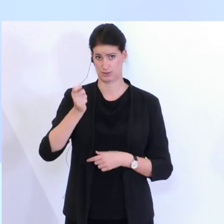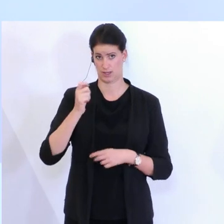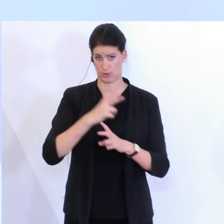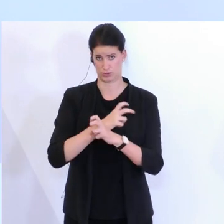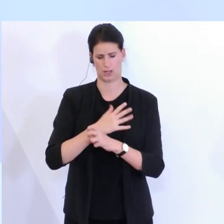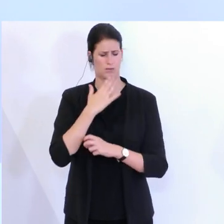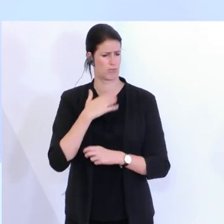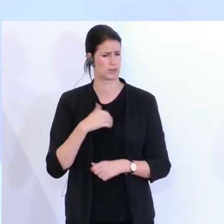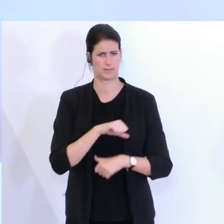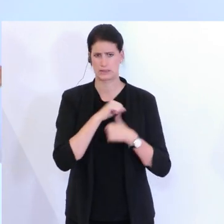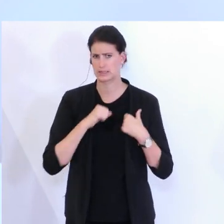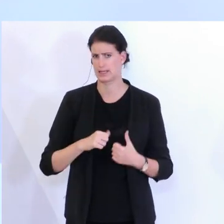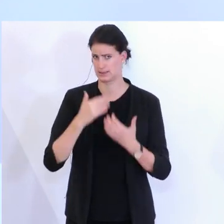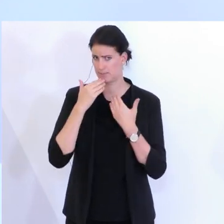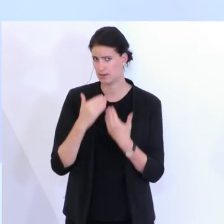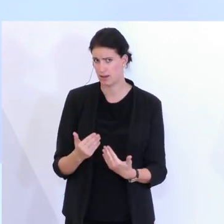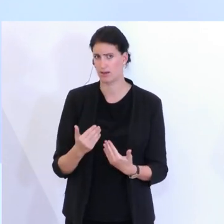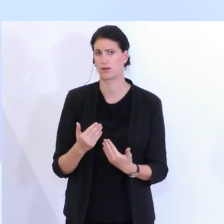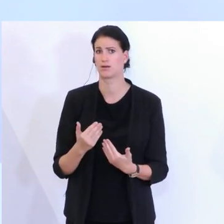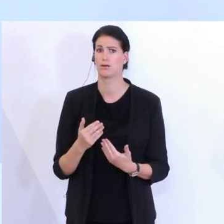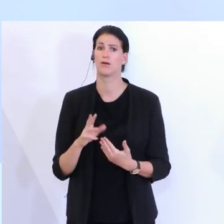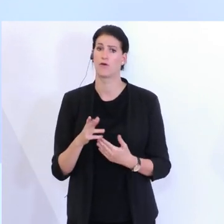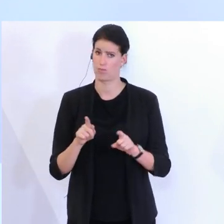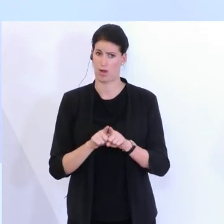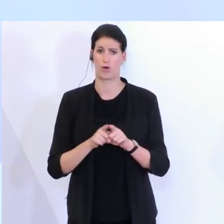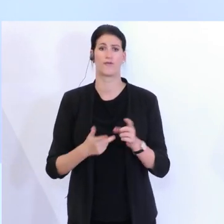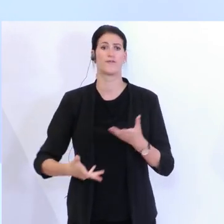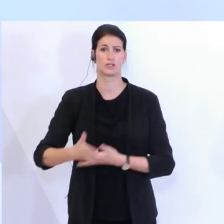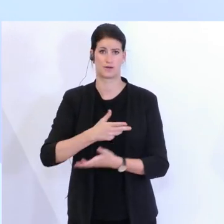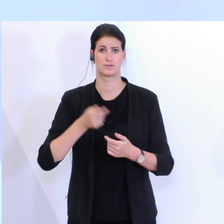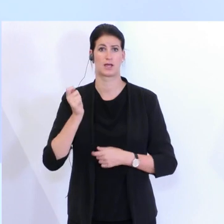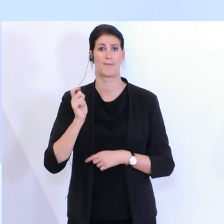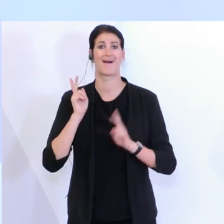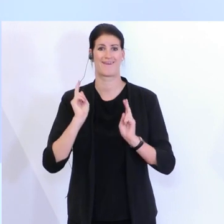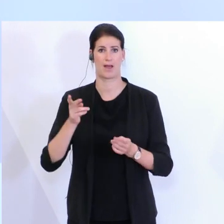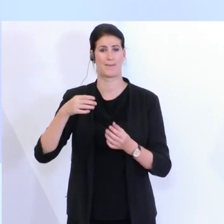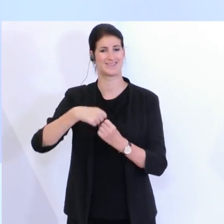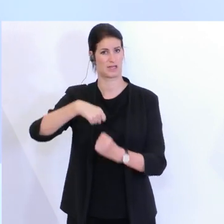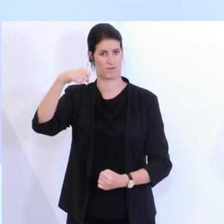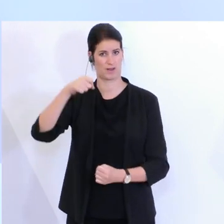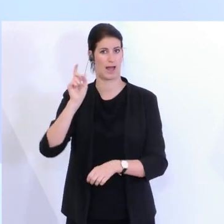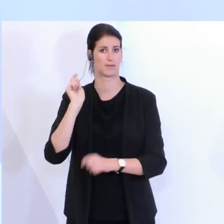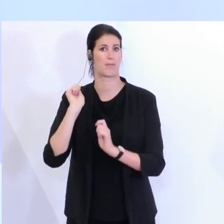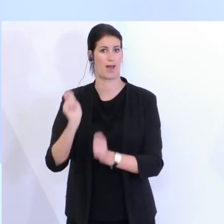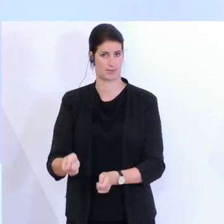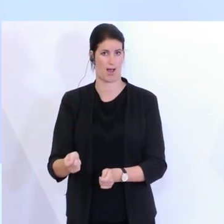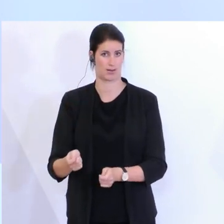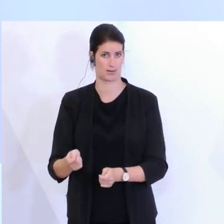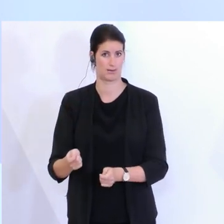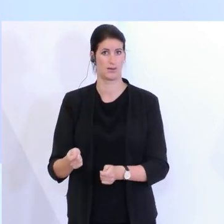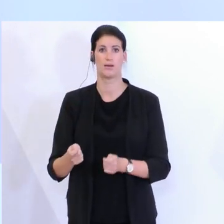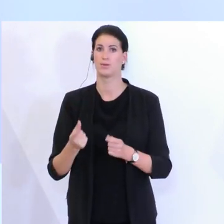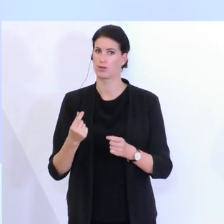herzlich bedanken, gibt es die Möglichkeit dann eben auch bei der Wirtschaftskammer ein Zertifikat zu beantragen, wo man quasi auch